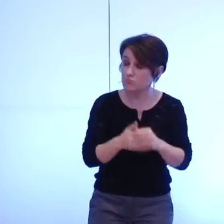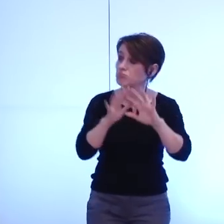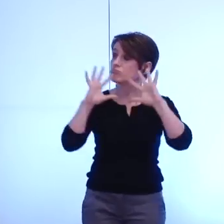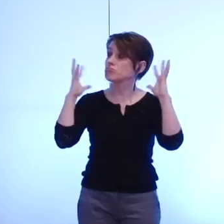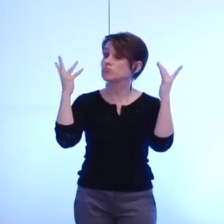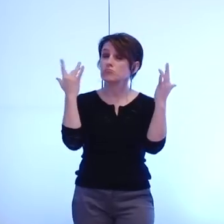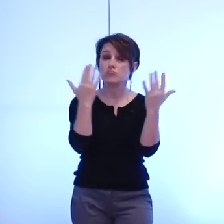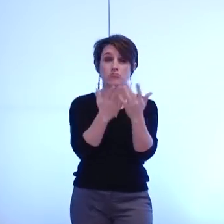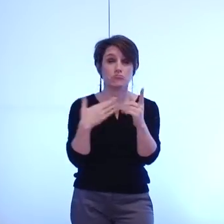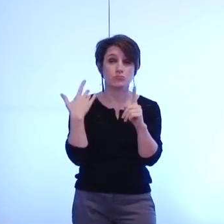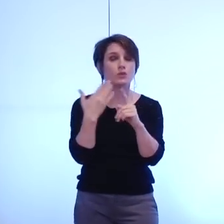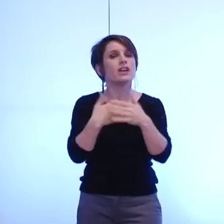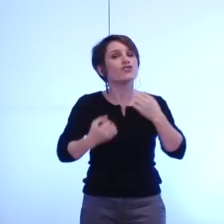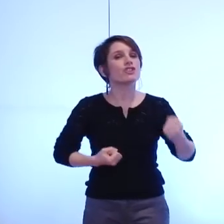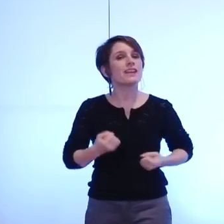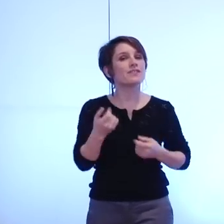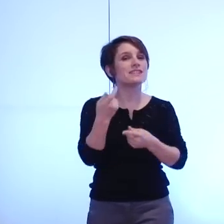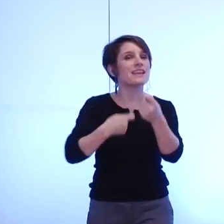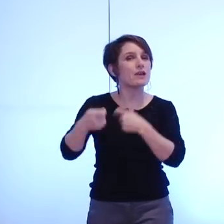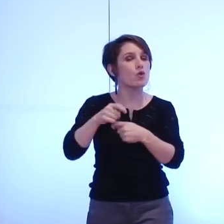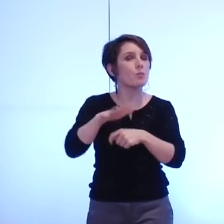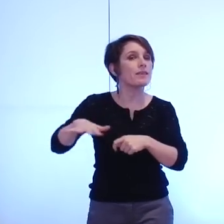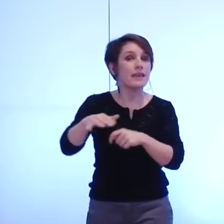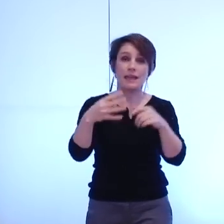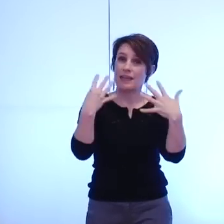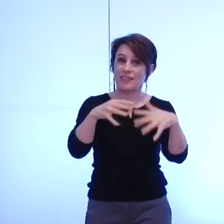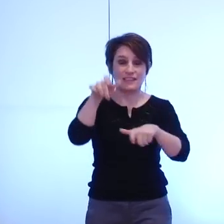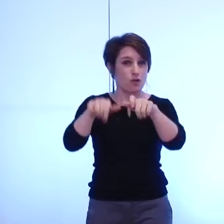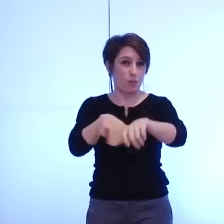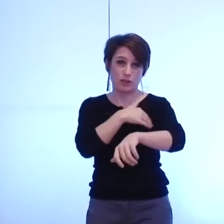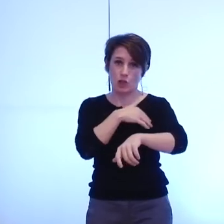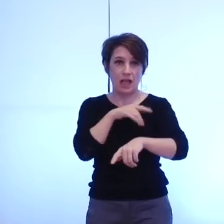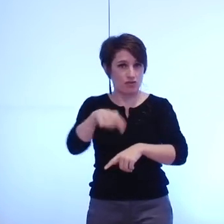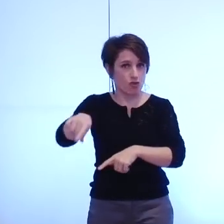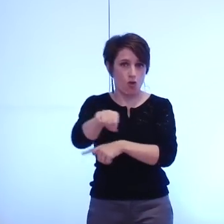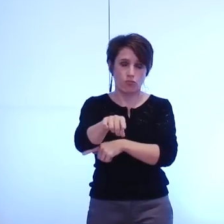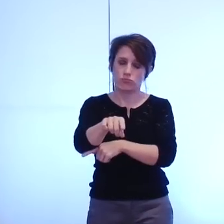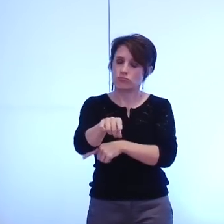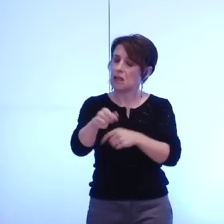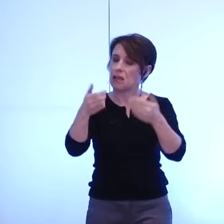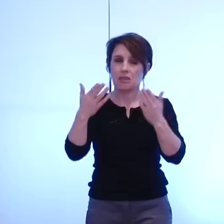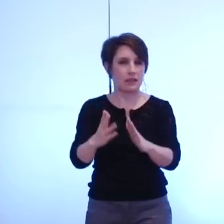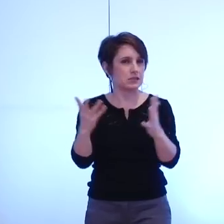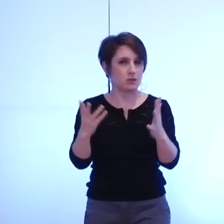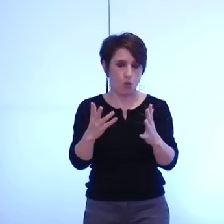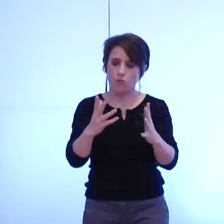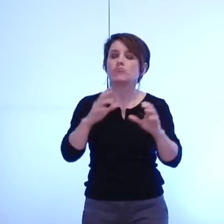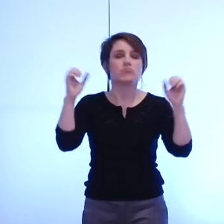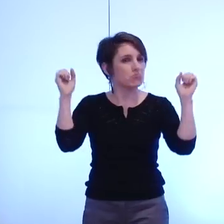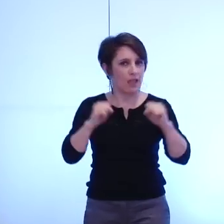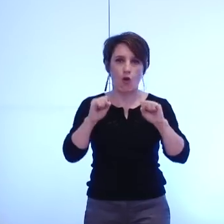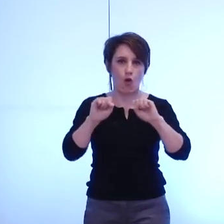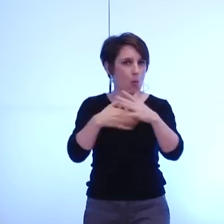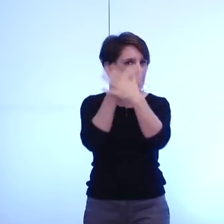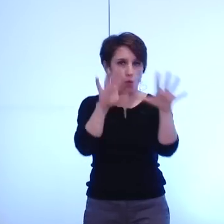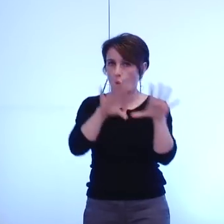la direction économie donc au service économie les 19 agents ont fait le choix de passer à la métropole et au